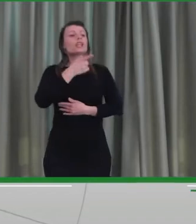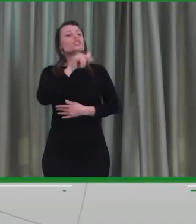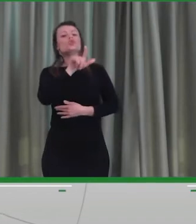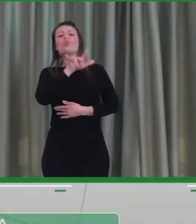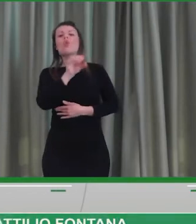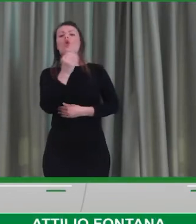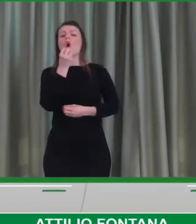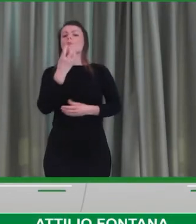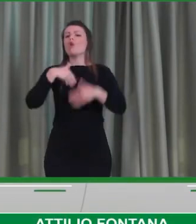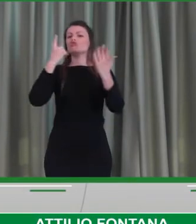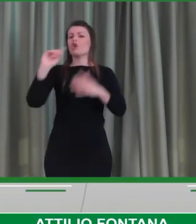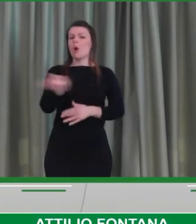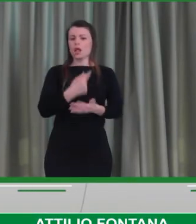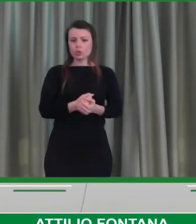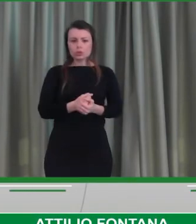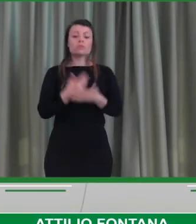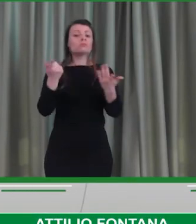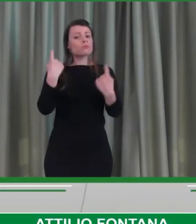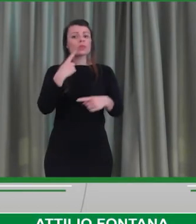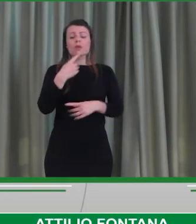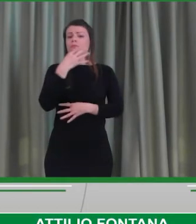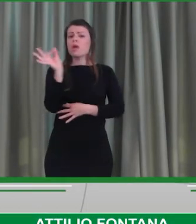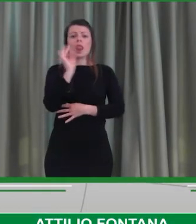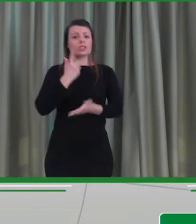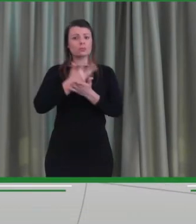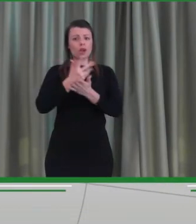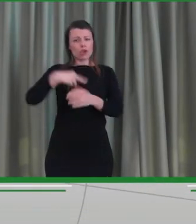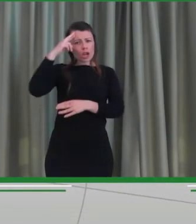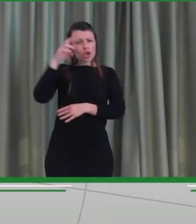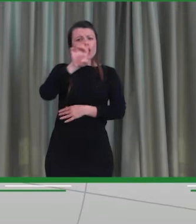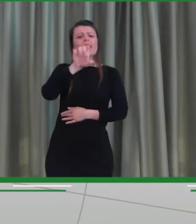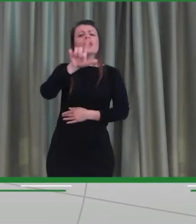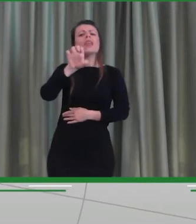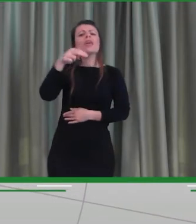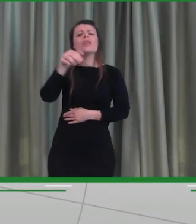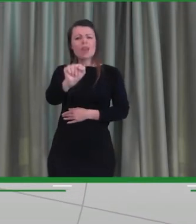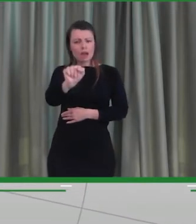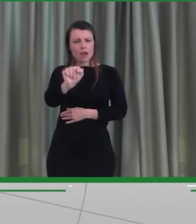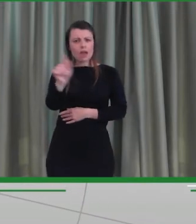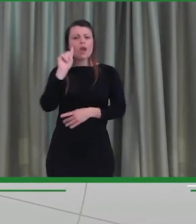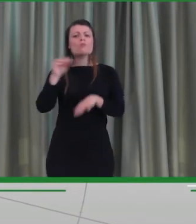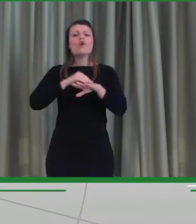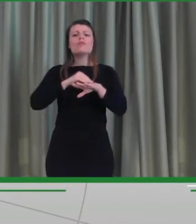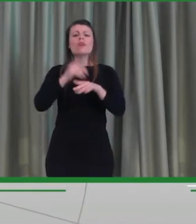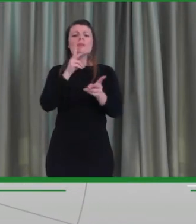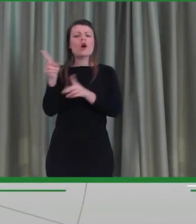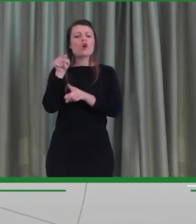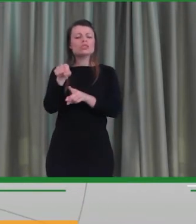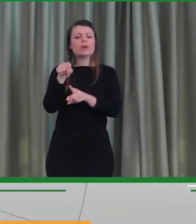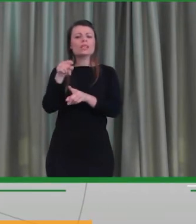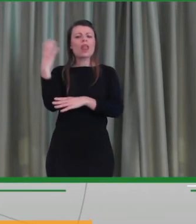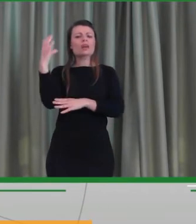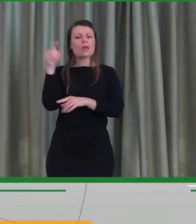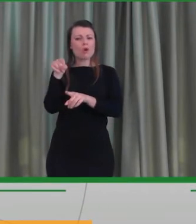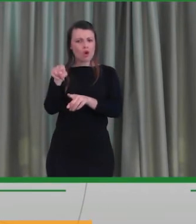Una bellissima notizia, vi ricordate di Elena, quella infermiera dell'ospedale di Cremona che